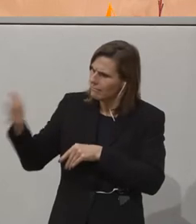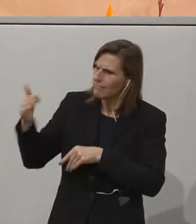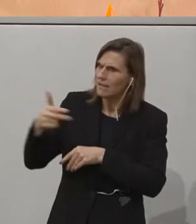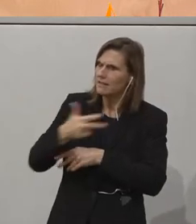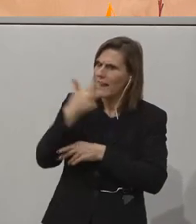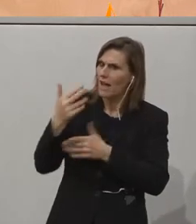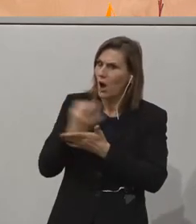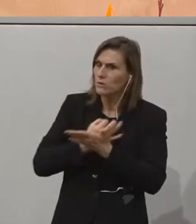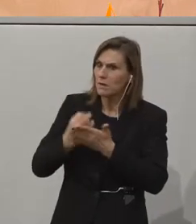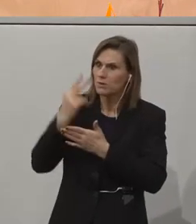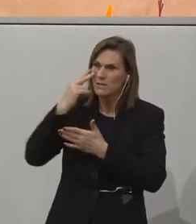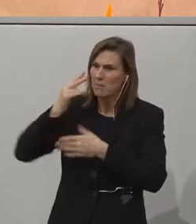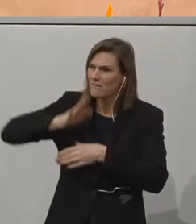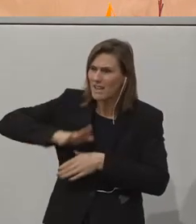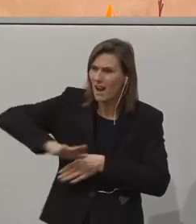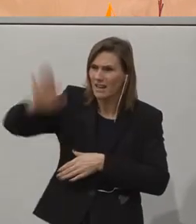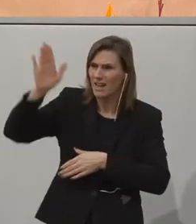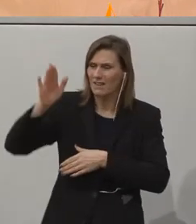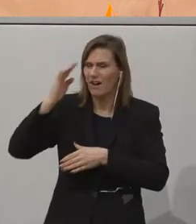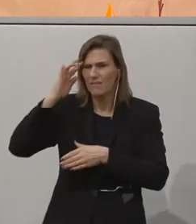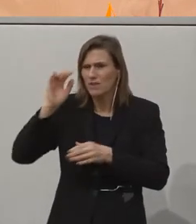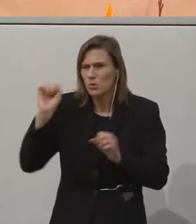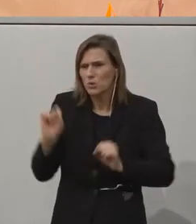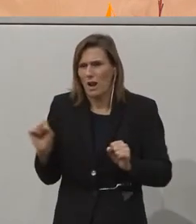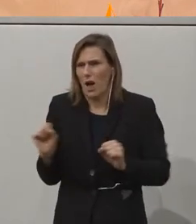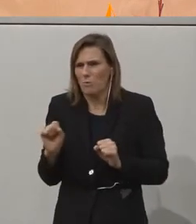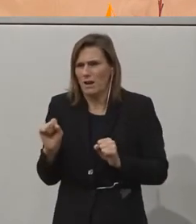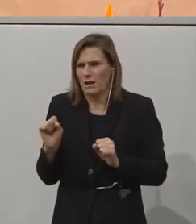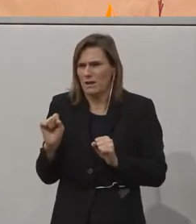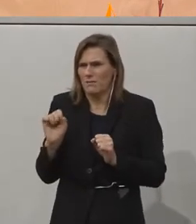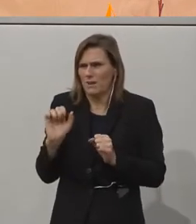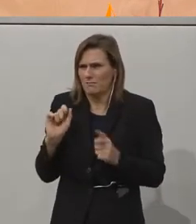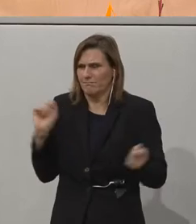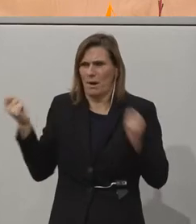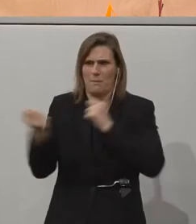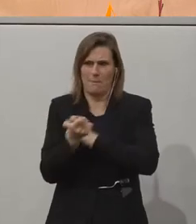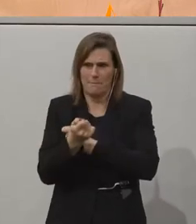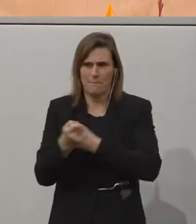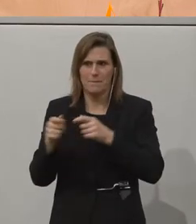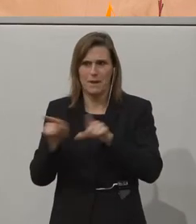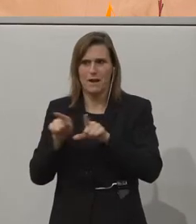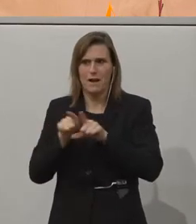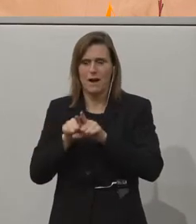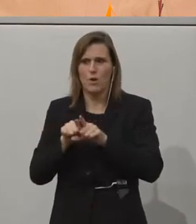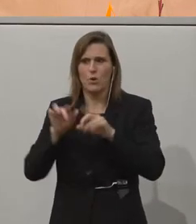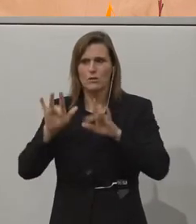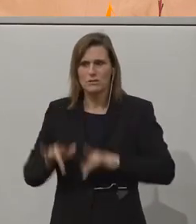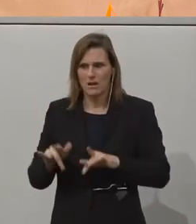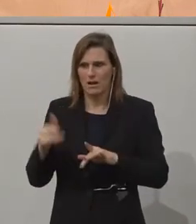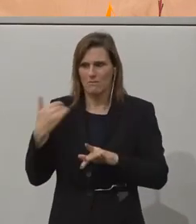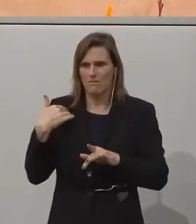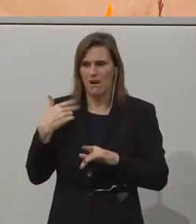was aus diesem Mann geworden ist. Das war alles unglaublich. Und es liegt wirklich an uns. Es wäre hilfreich. Es hat jetzt drei